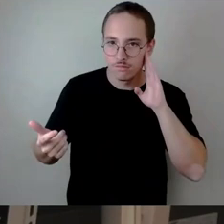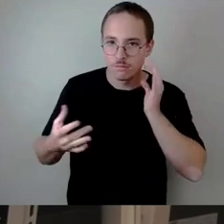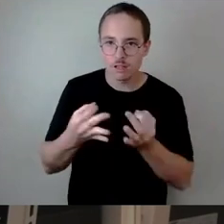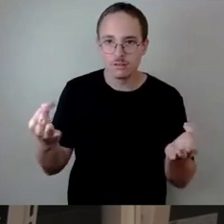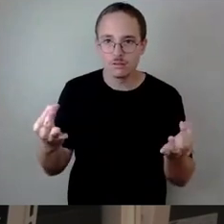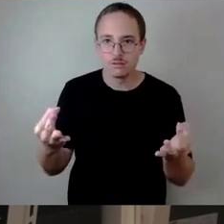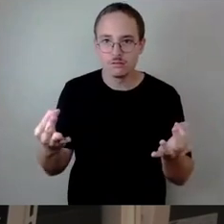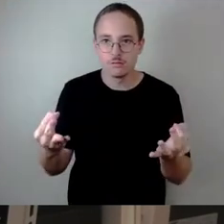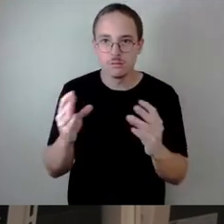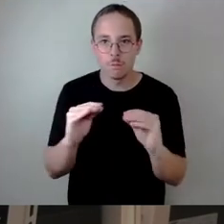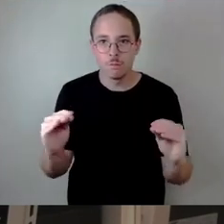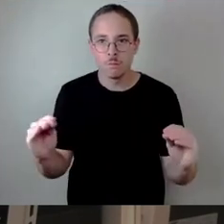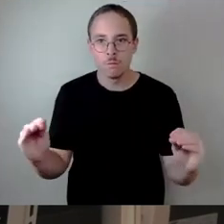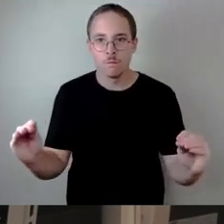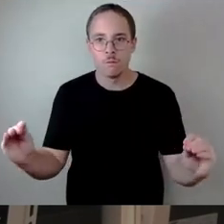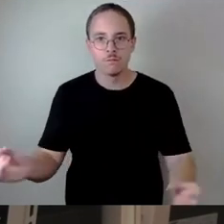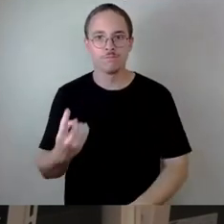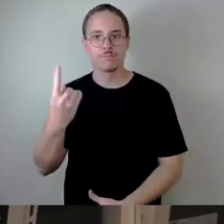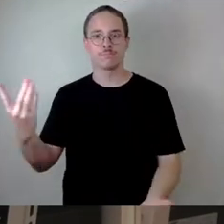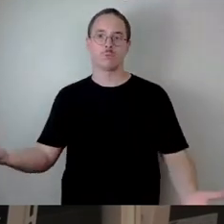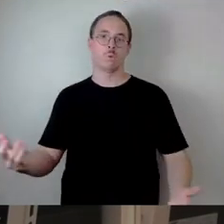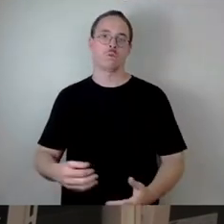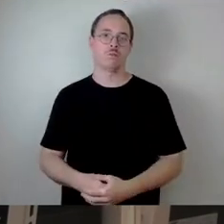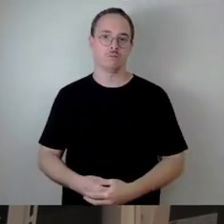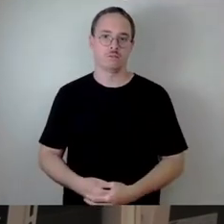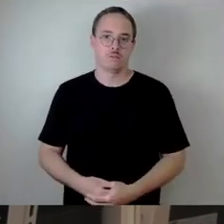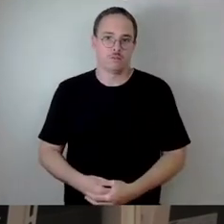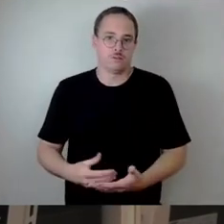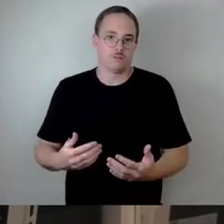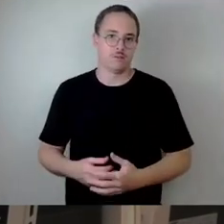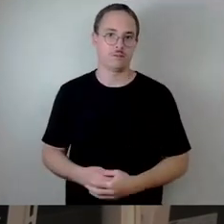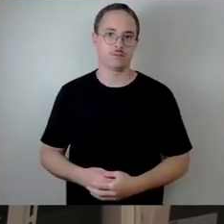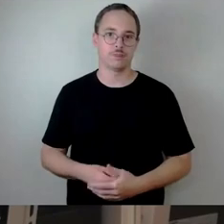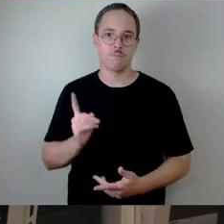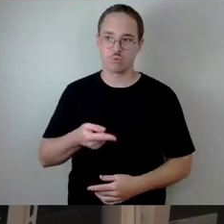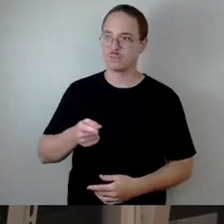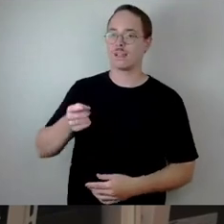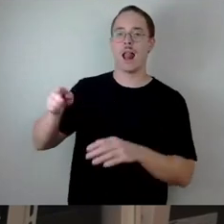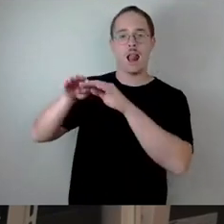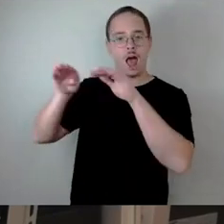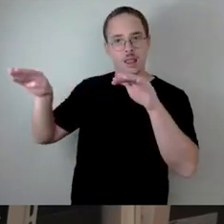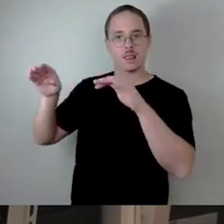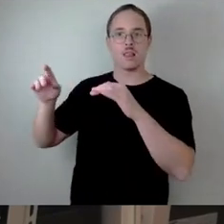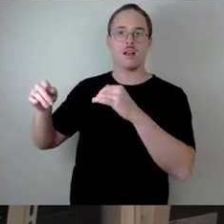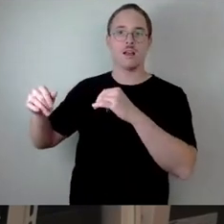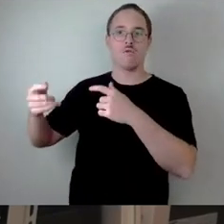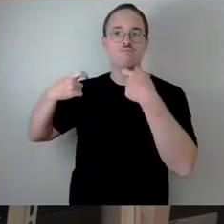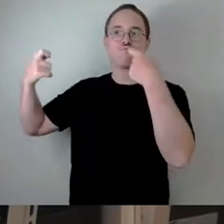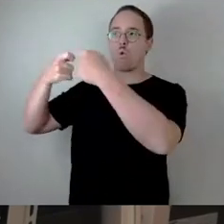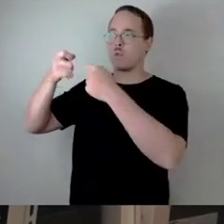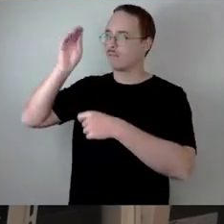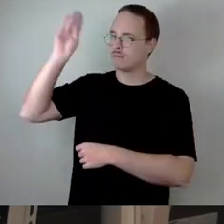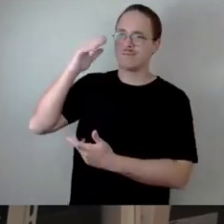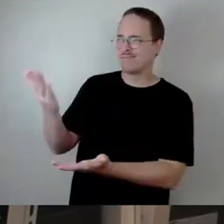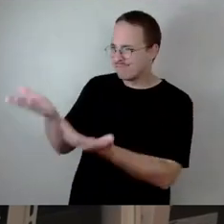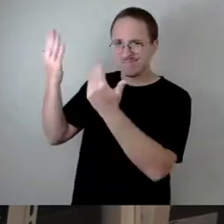oft. Ja, aber ich höre eben wenig lautstarke Worte gegenüber Land und Bund. Zum Land sage ich, ja gut, wir haben ja viele